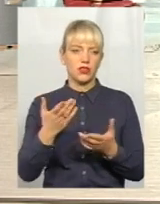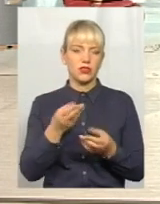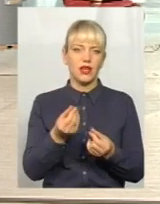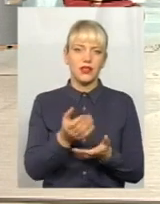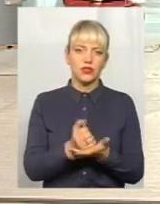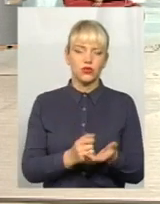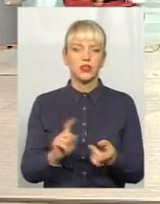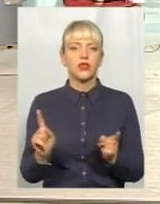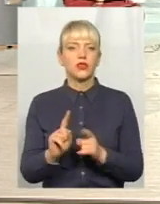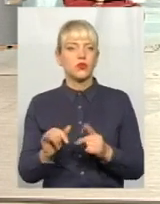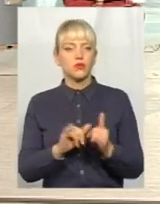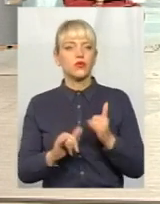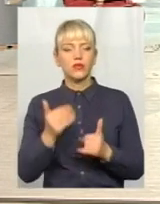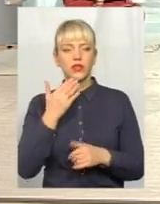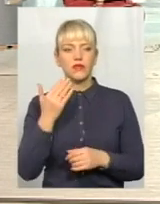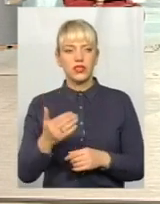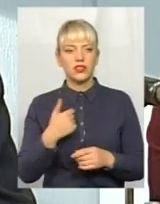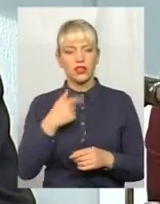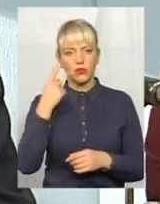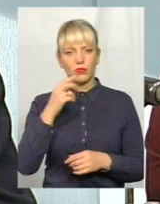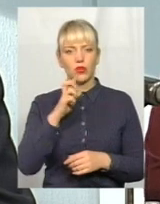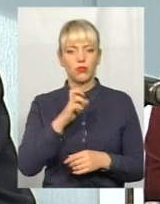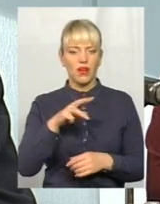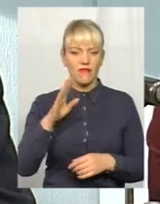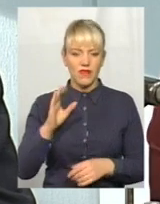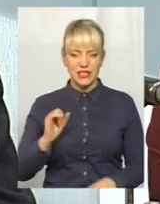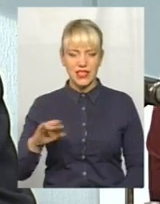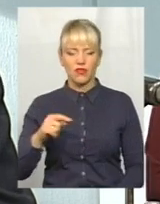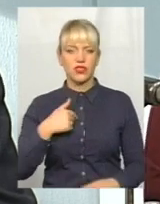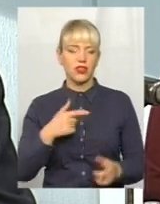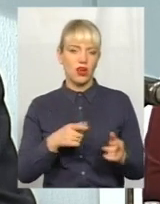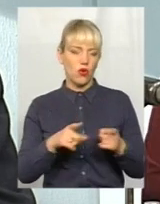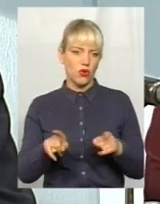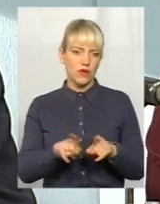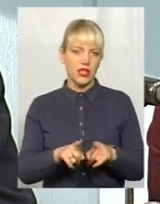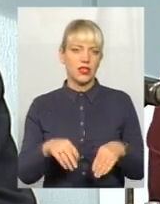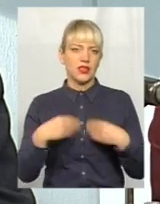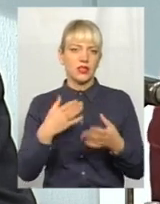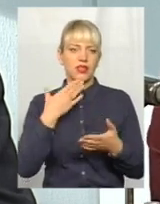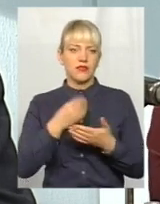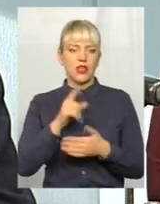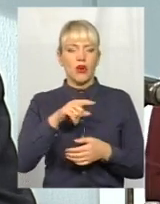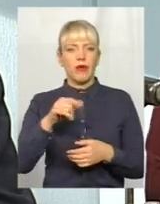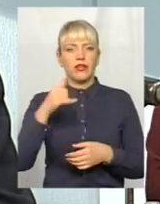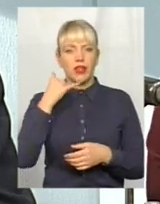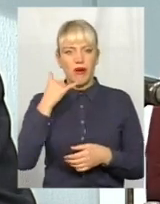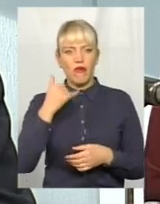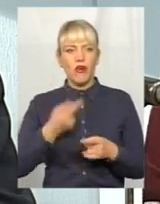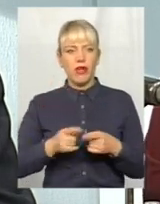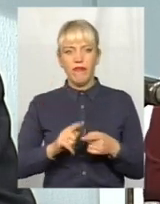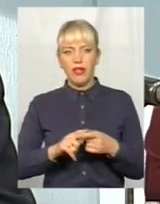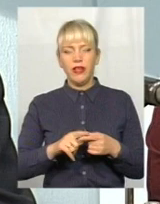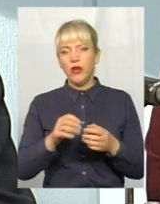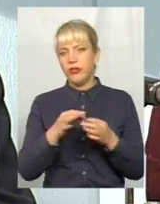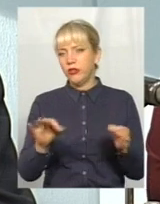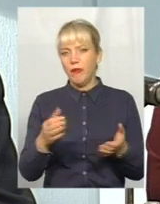куди їй тислені ідеями? Я думаю, і до Бориса Васильовича. І я готова теж дати свій номер телефону. Він, в принципі, і